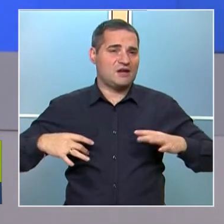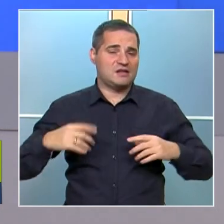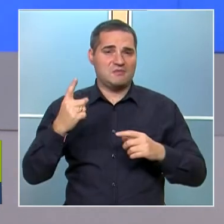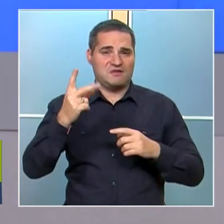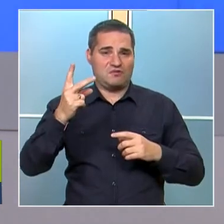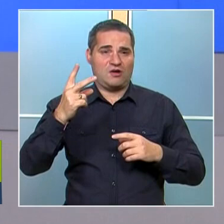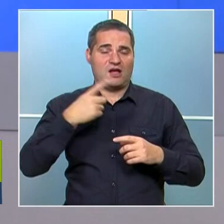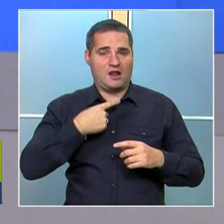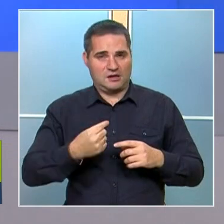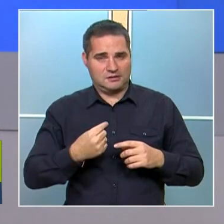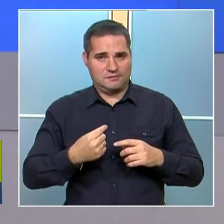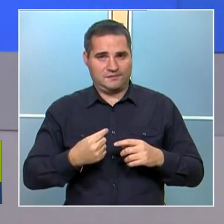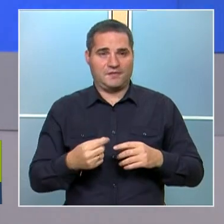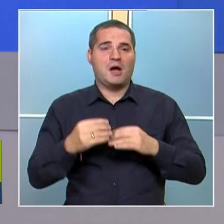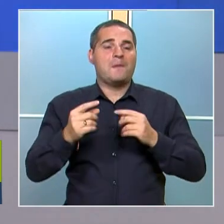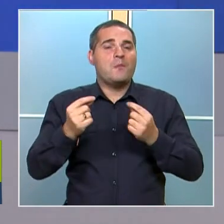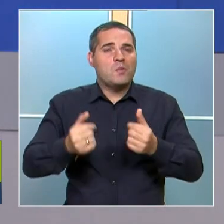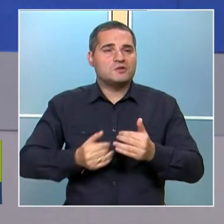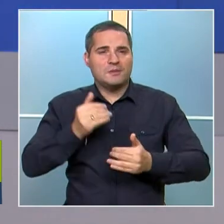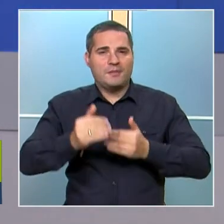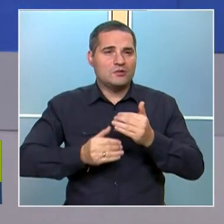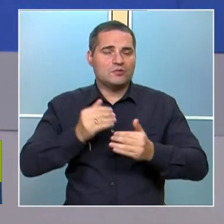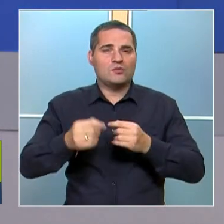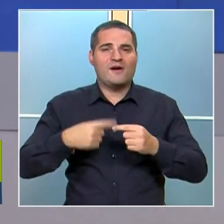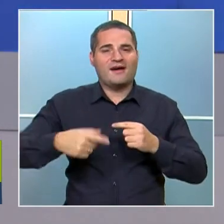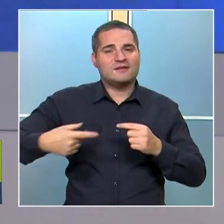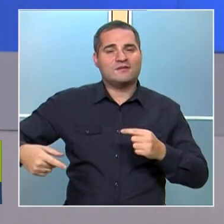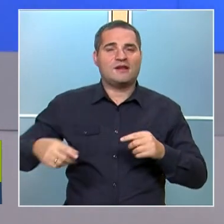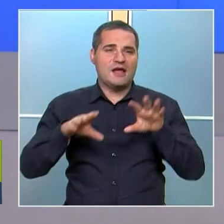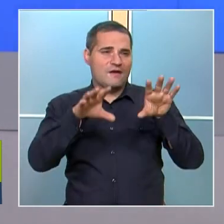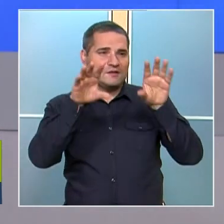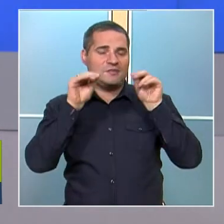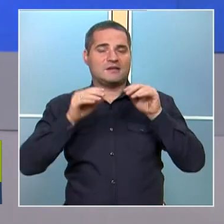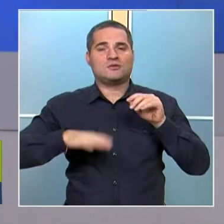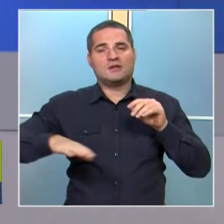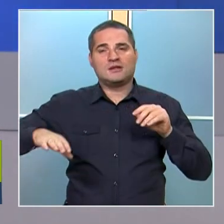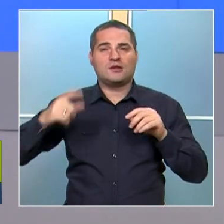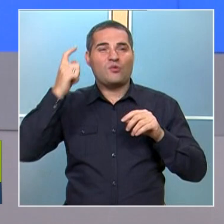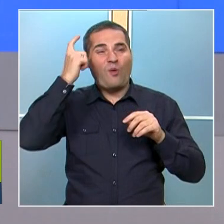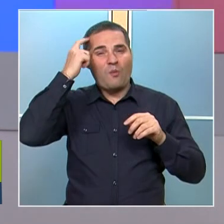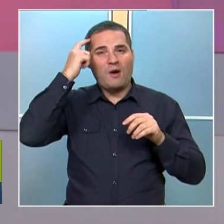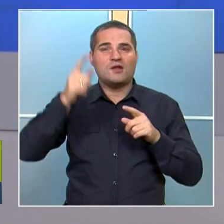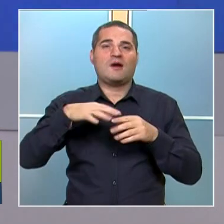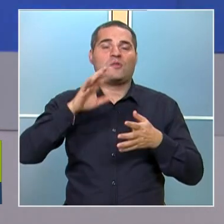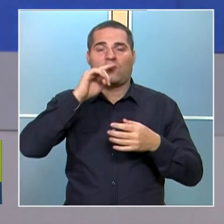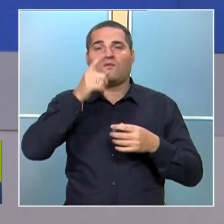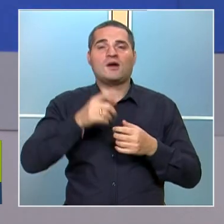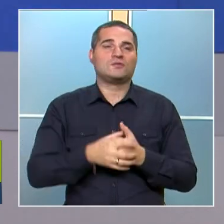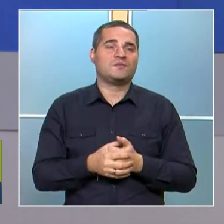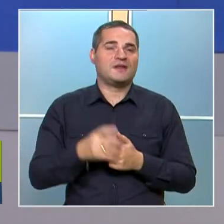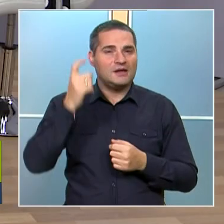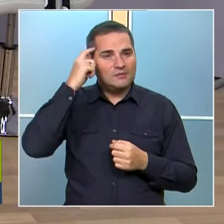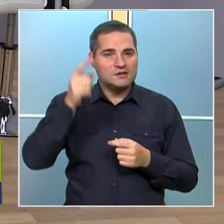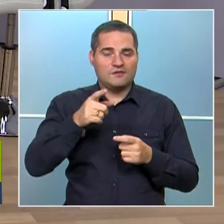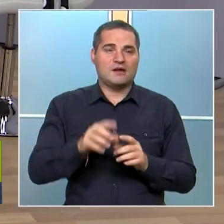първи-втори клас. Постепенното развиване на възприятията на детето, на ума на детето е много важно. Мисля,